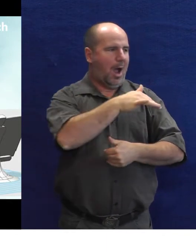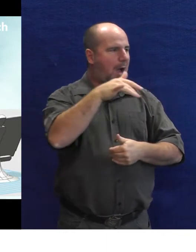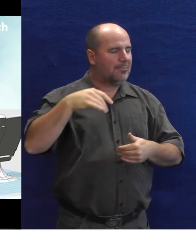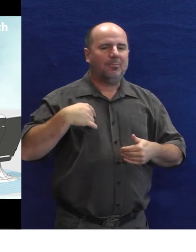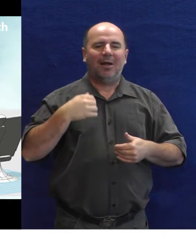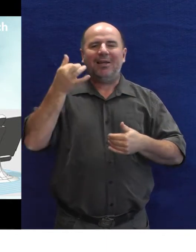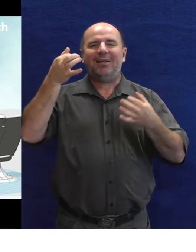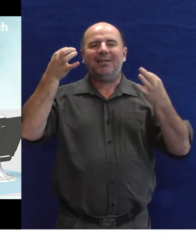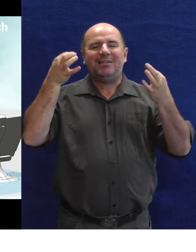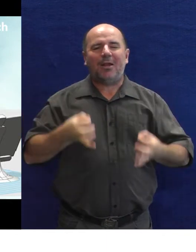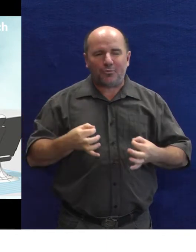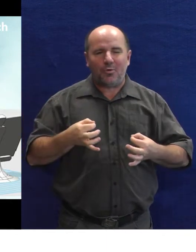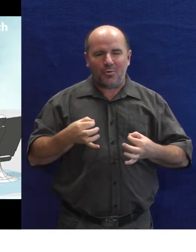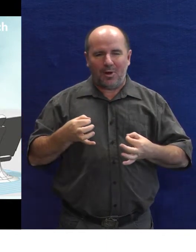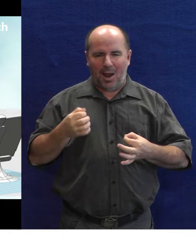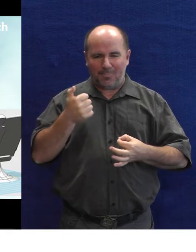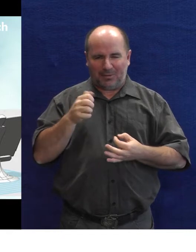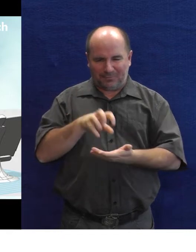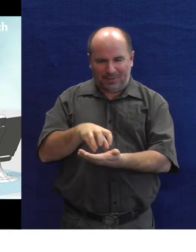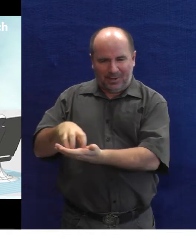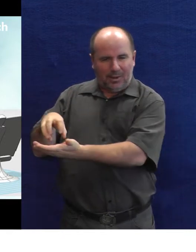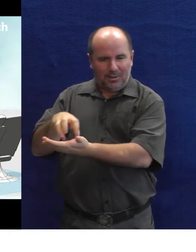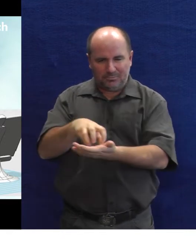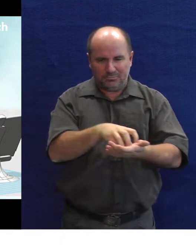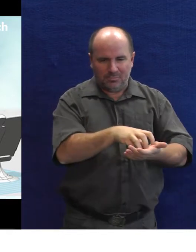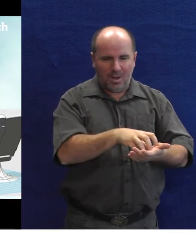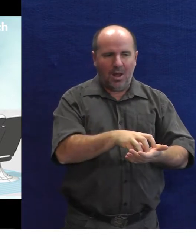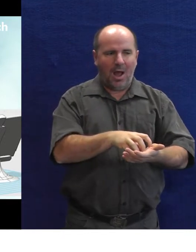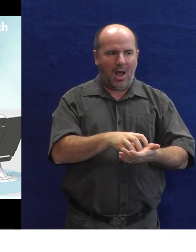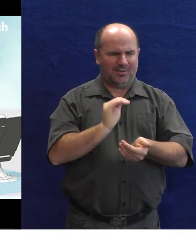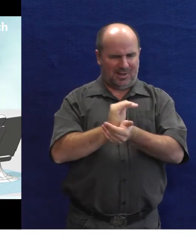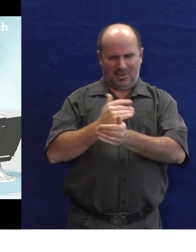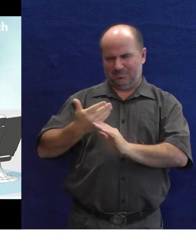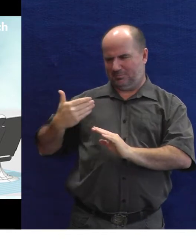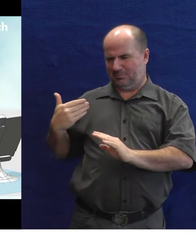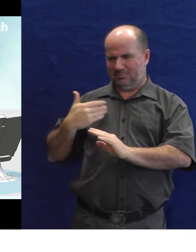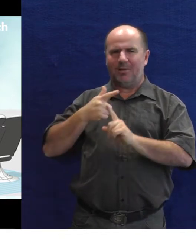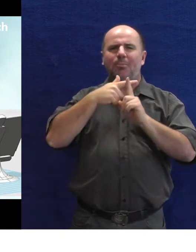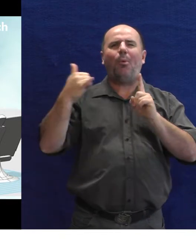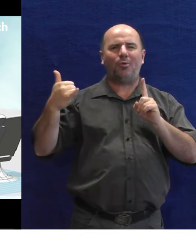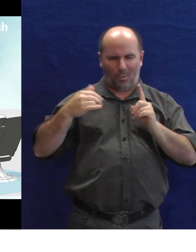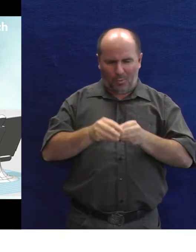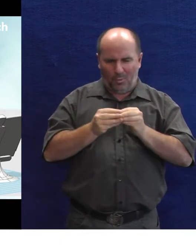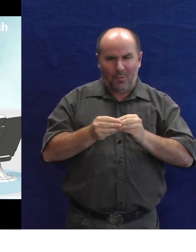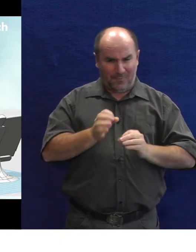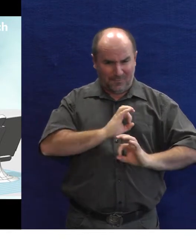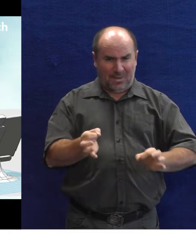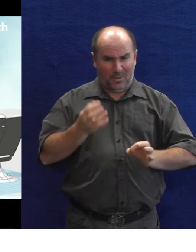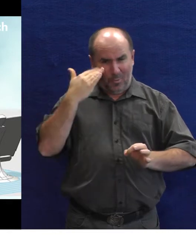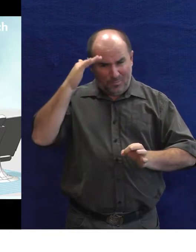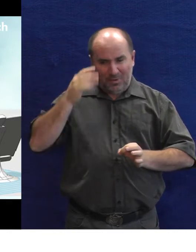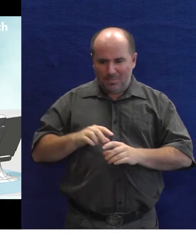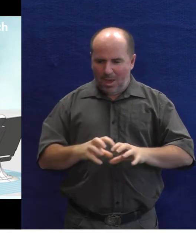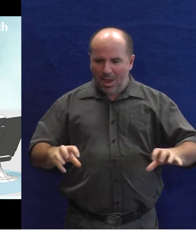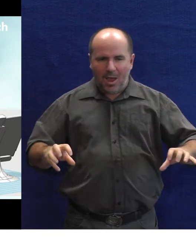prvky, protože to děláme zhruba půl roku zatím, se v tom orientujeme, ale chceme otevřít právě takový portál,